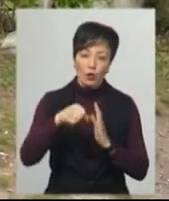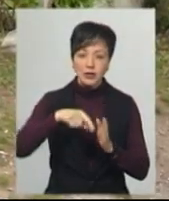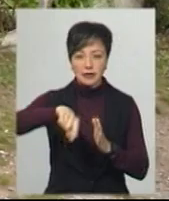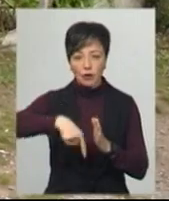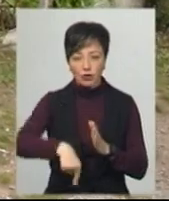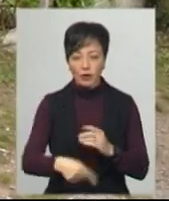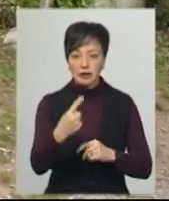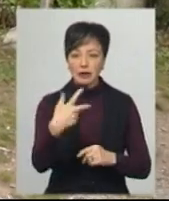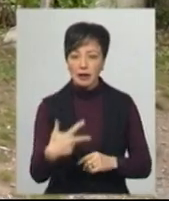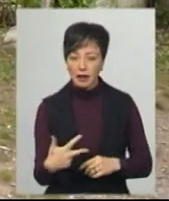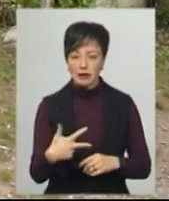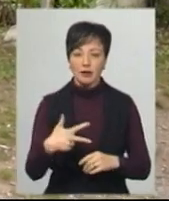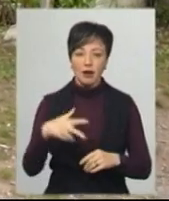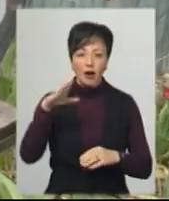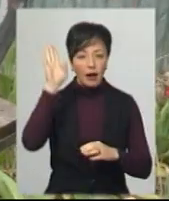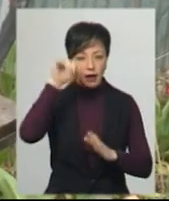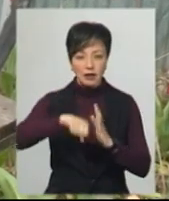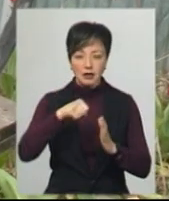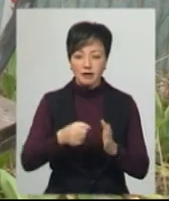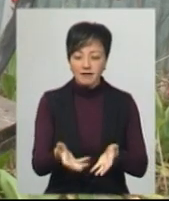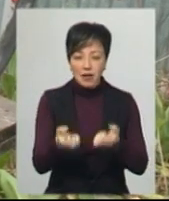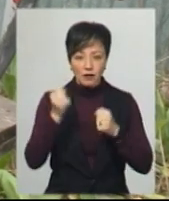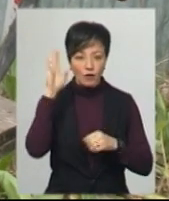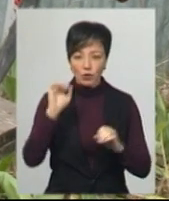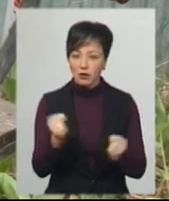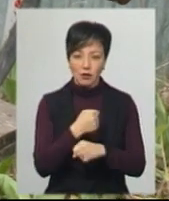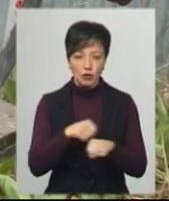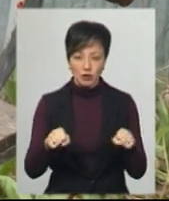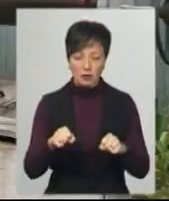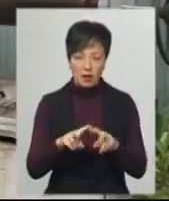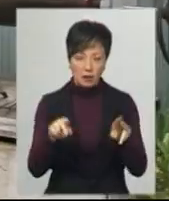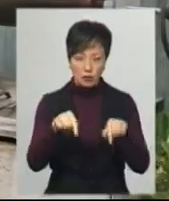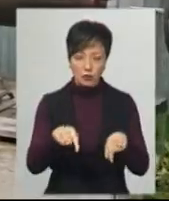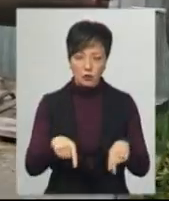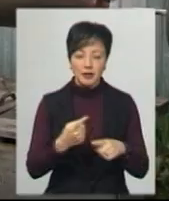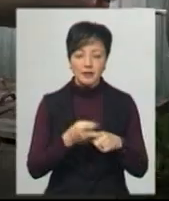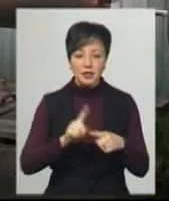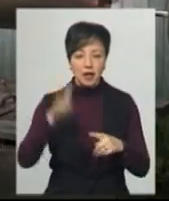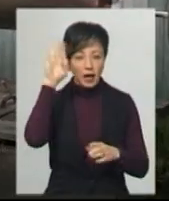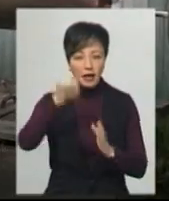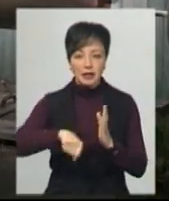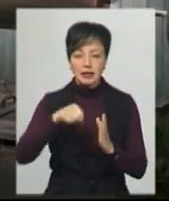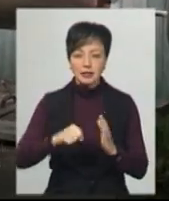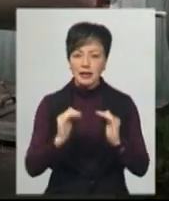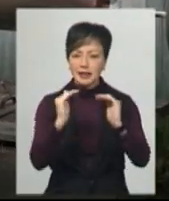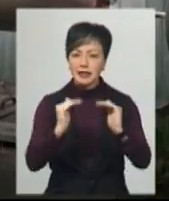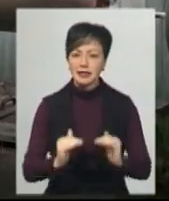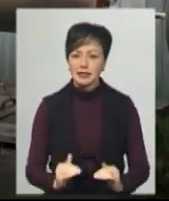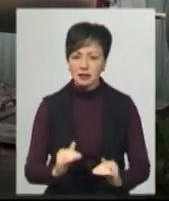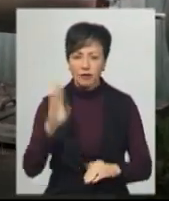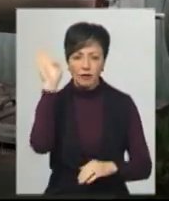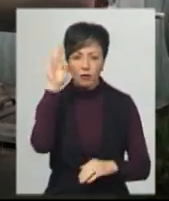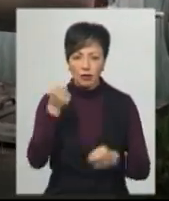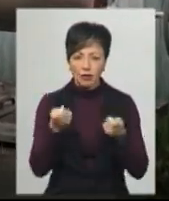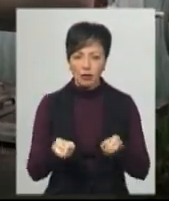третині криниць загального користування проби води взяти не вдалося, як у криниці на вулиці Будівельників. У цій криниці настільки низький рівень води, що